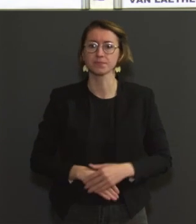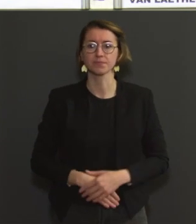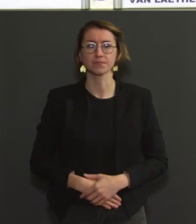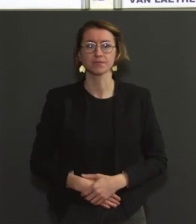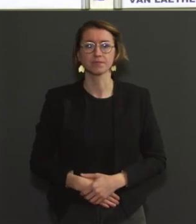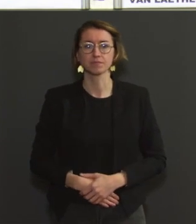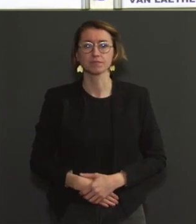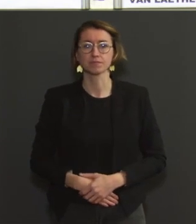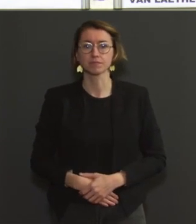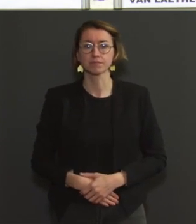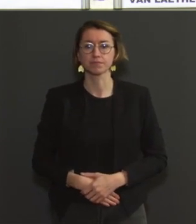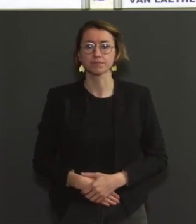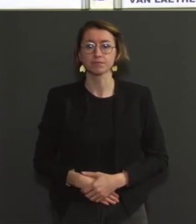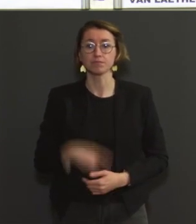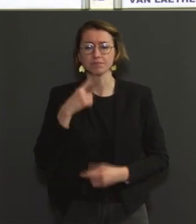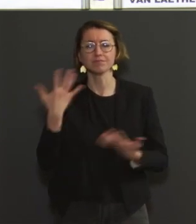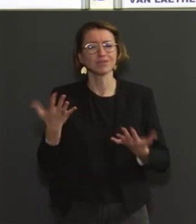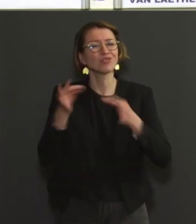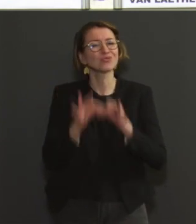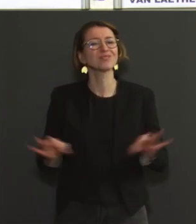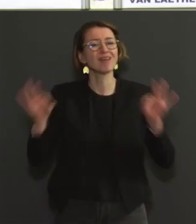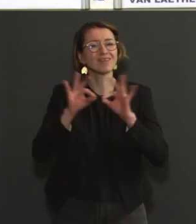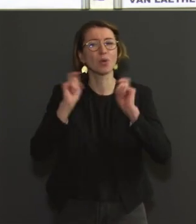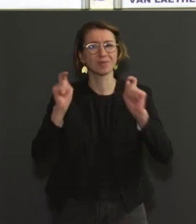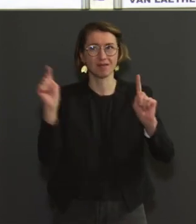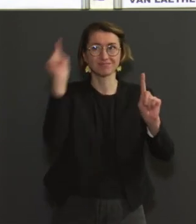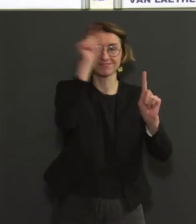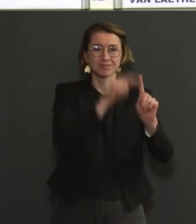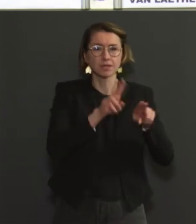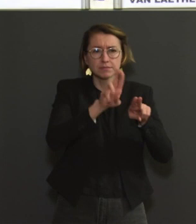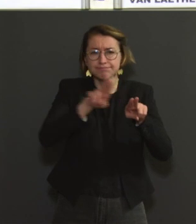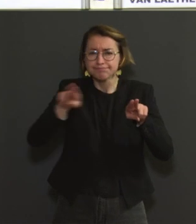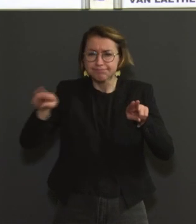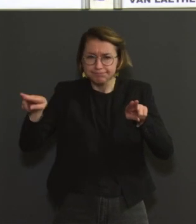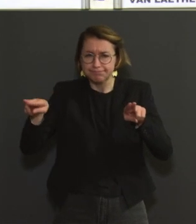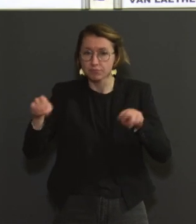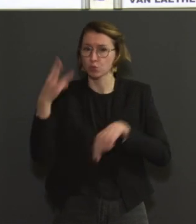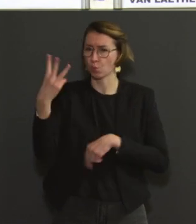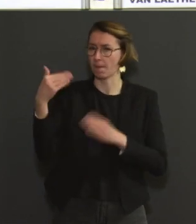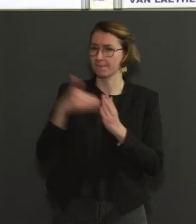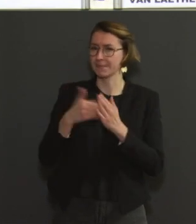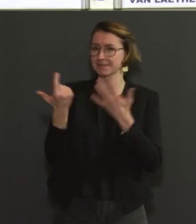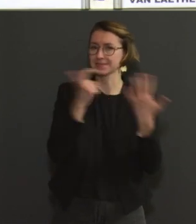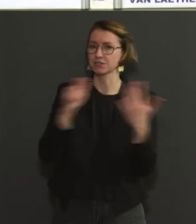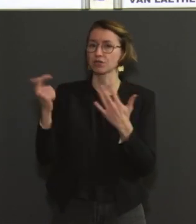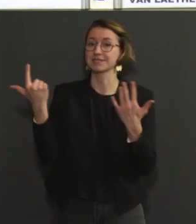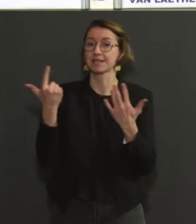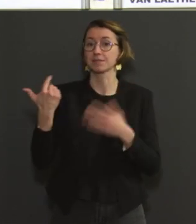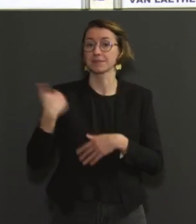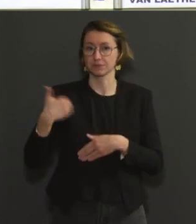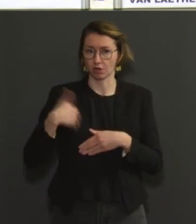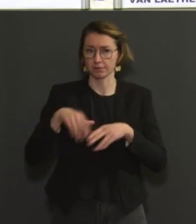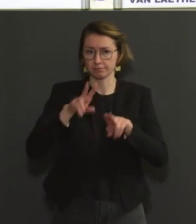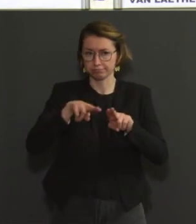de 3707 patients hospitalisés pour COVID, dont 854 en unités de soins